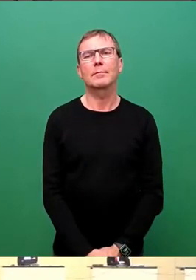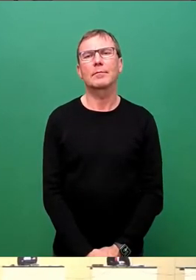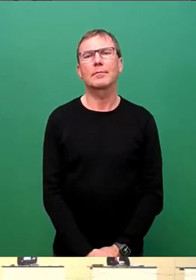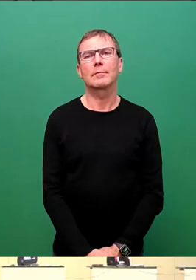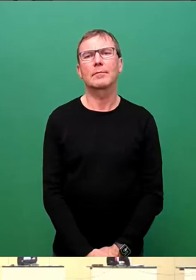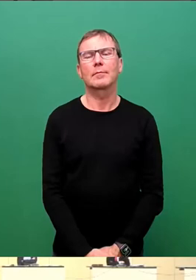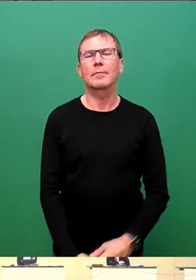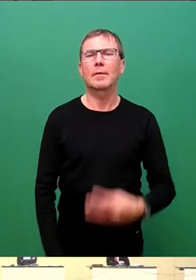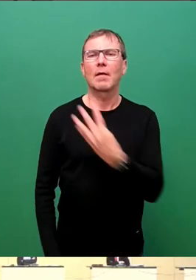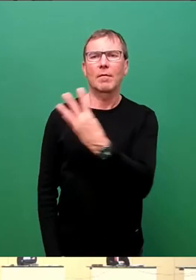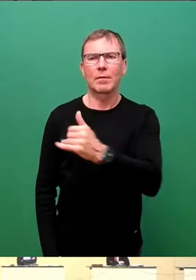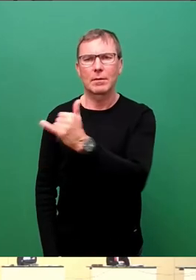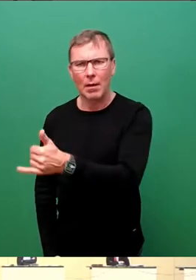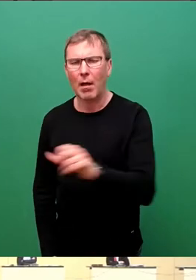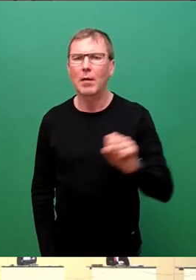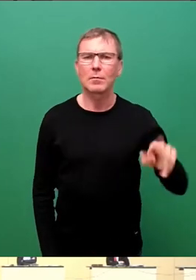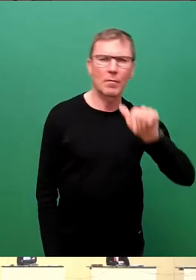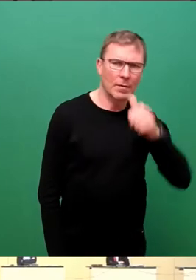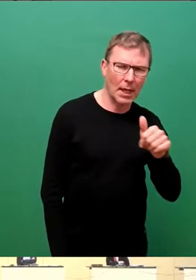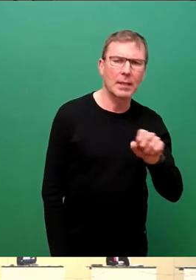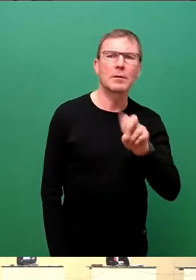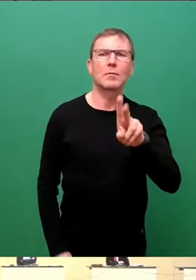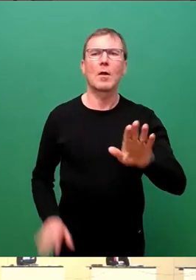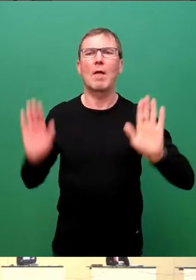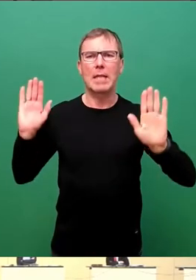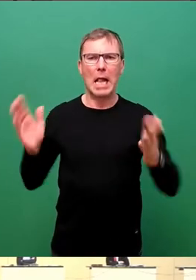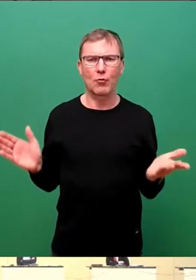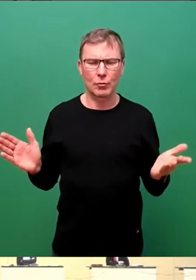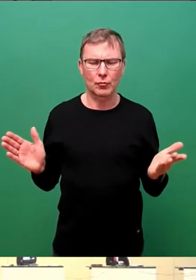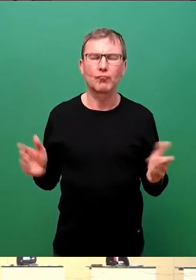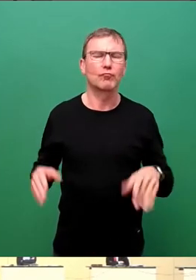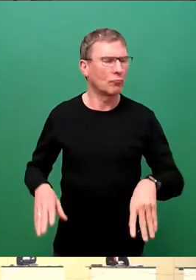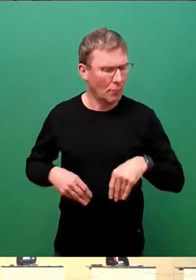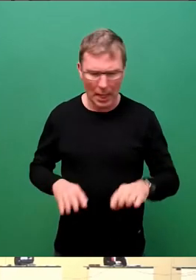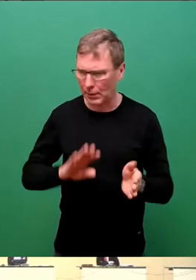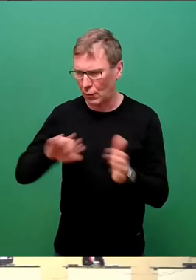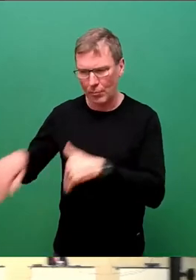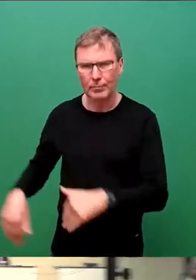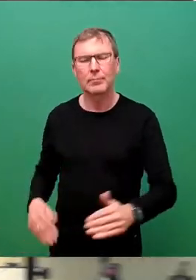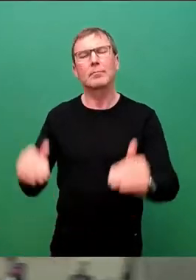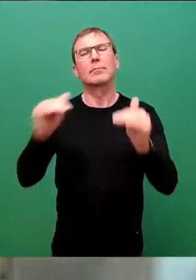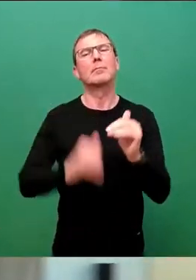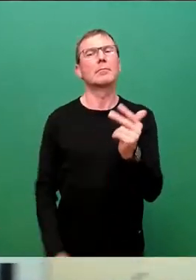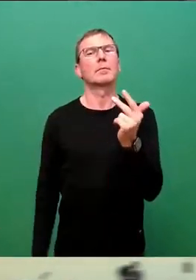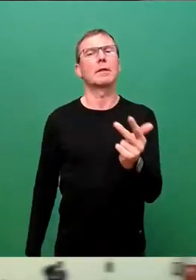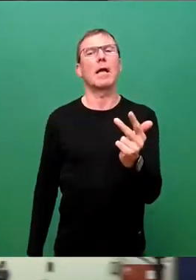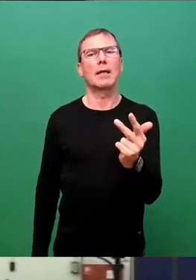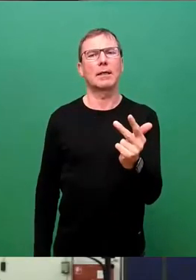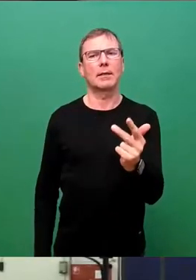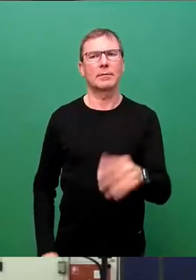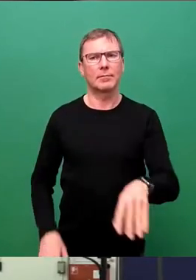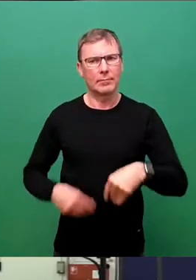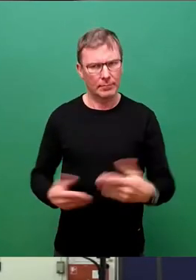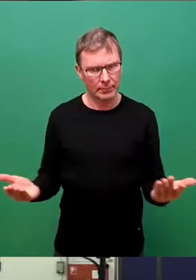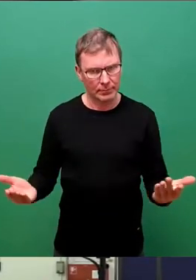44 Ja, 12 Nein, 12 Enthaltungen wäre so beschlossen. Wir kommen zum Punkt 3. Wer dem zustimmen möchte, den bitte ich jetzt um das